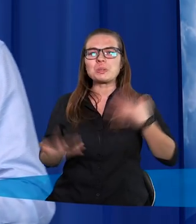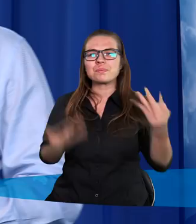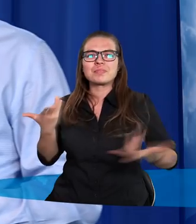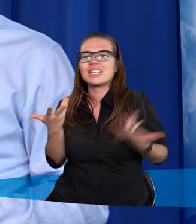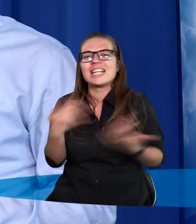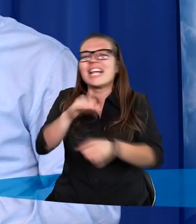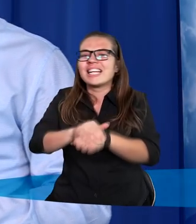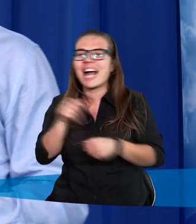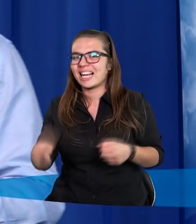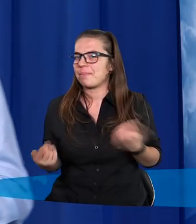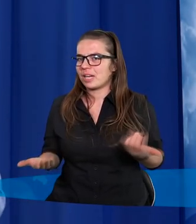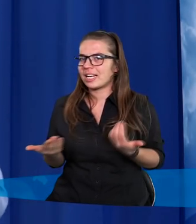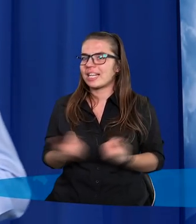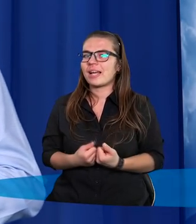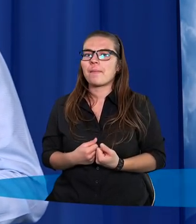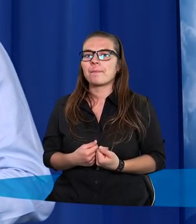zgadzam się z tym.